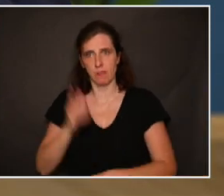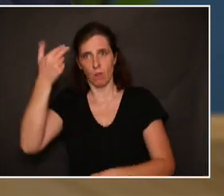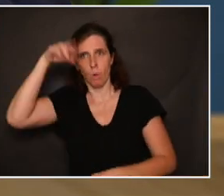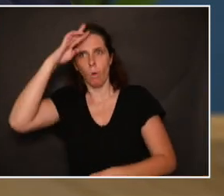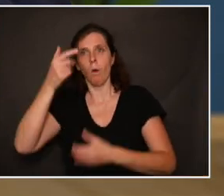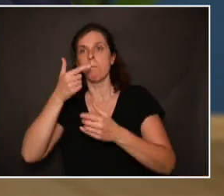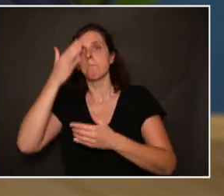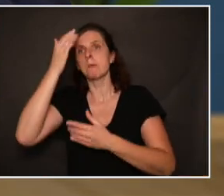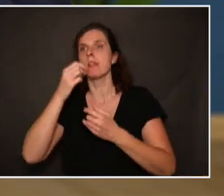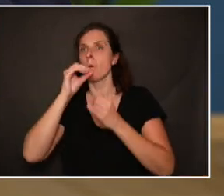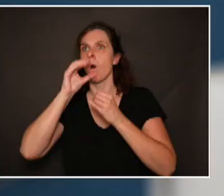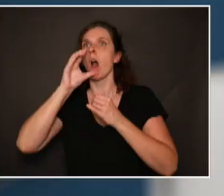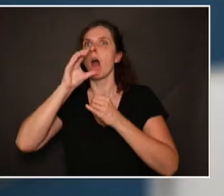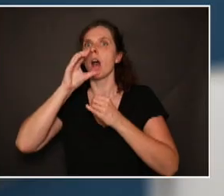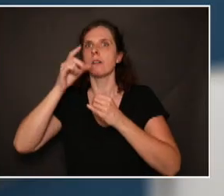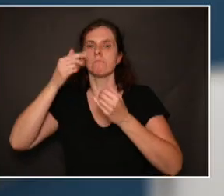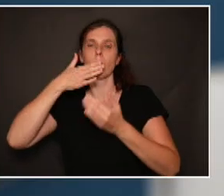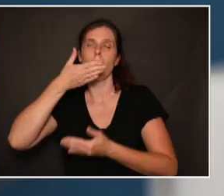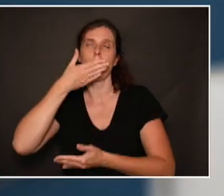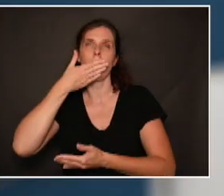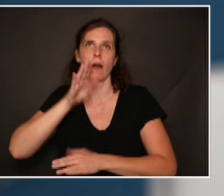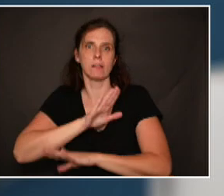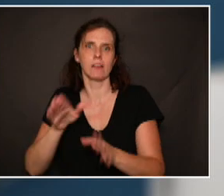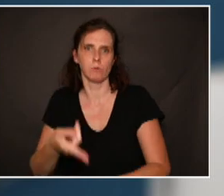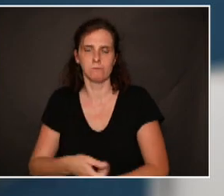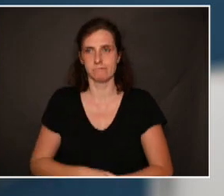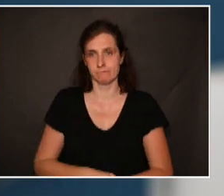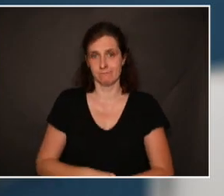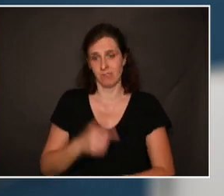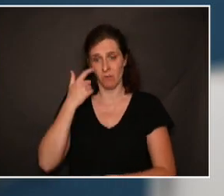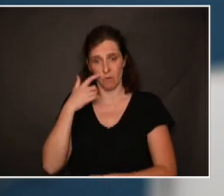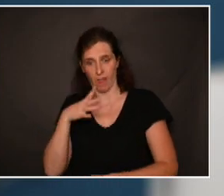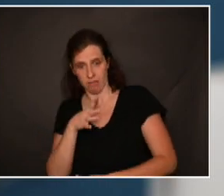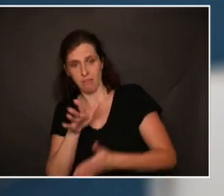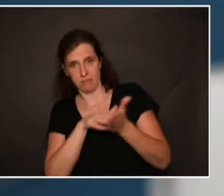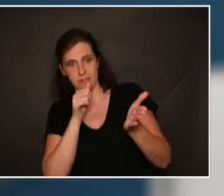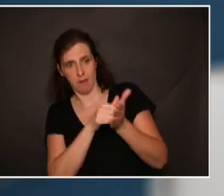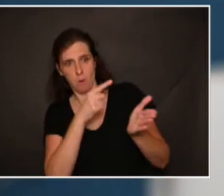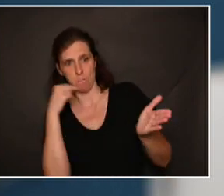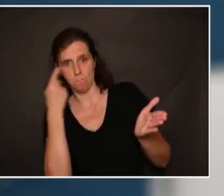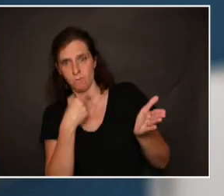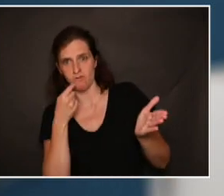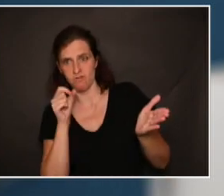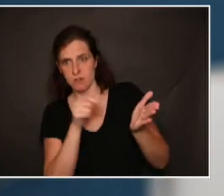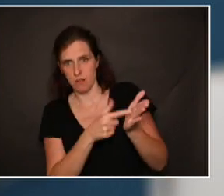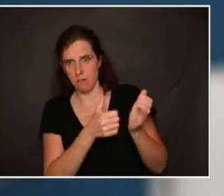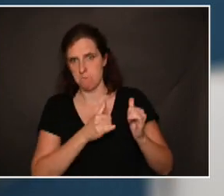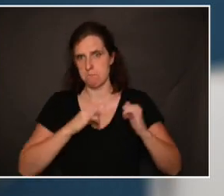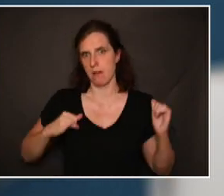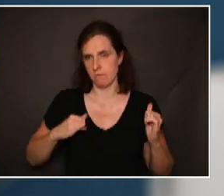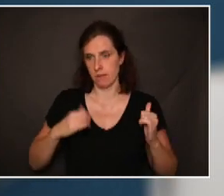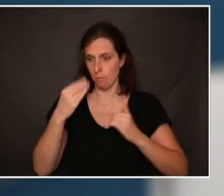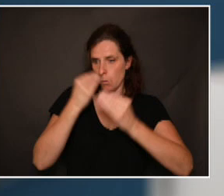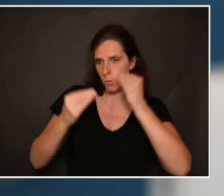c'est pour bailler ». Voyez-vous, l'importance réelle et symbolique de la bouche est immense. Pour soigner notre